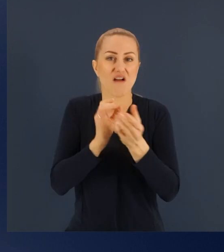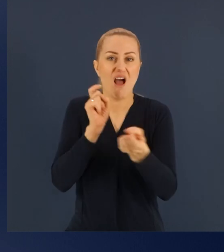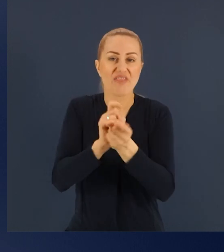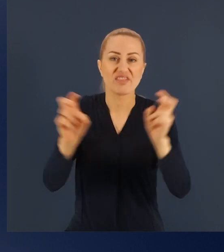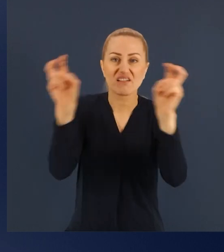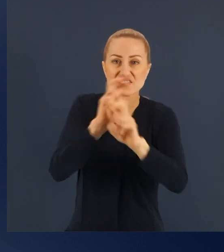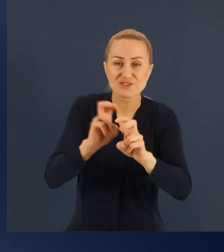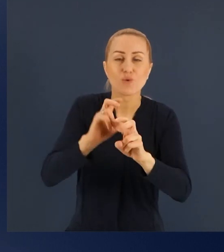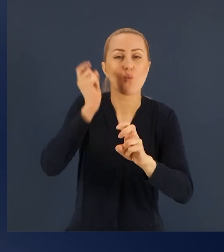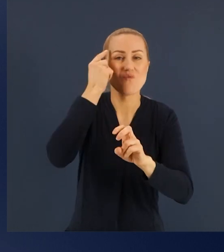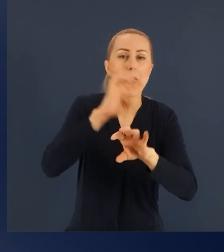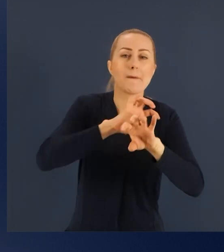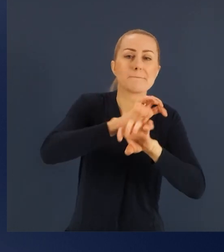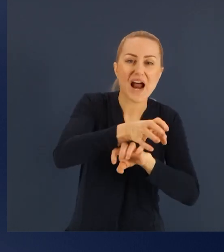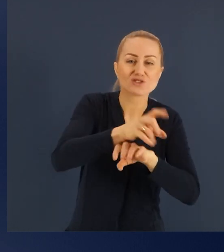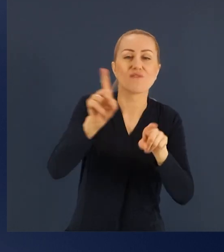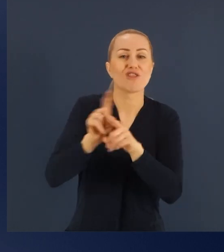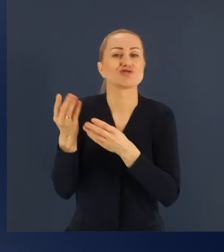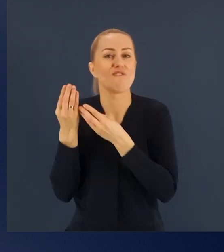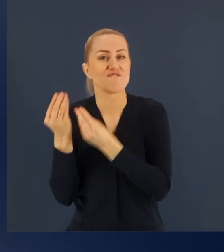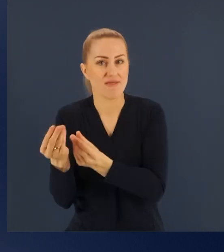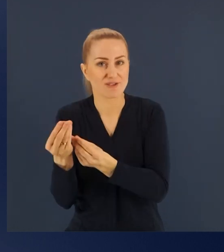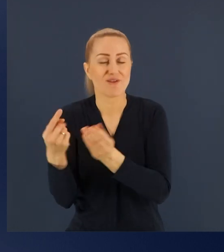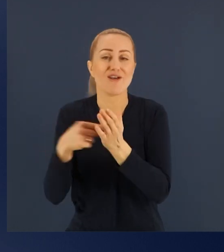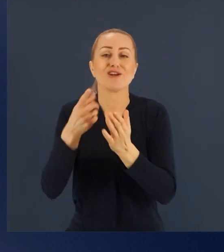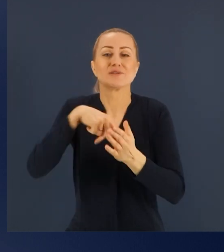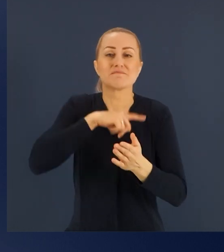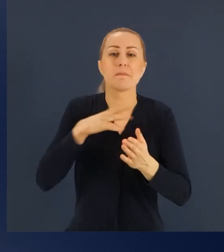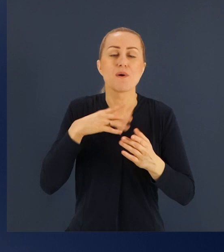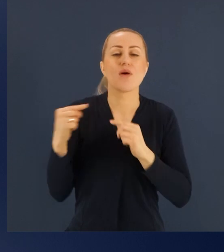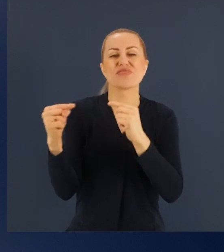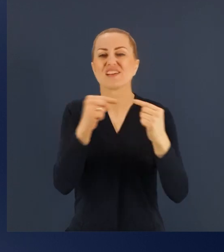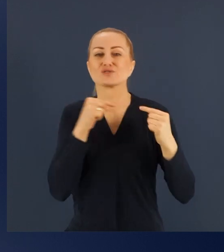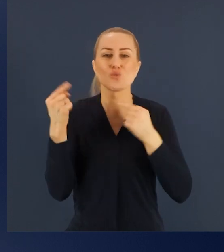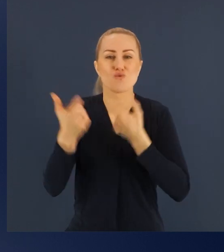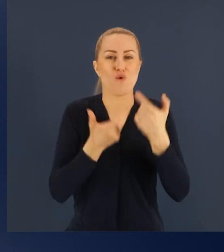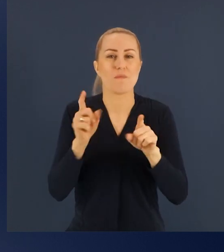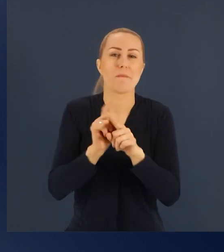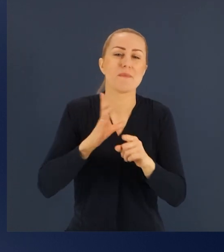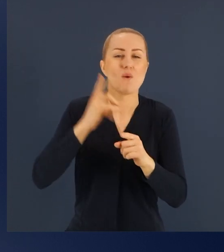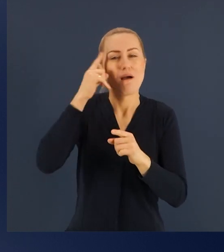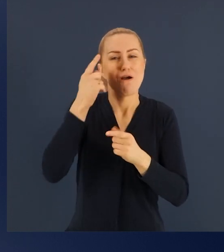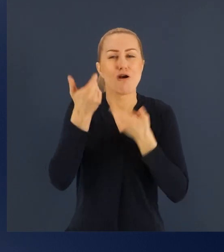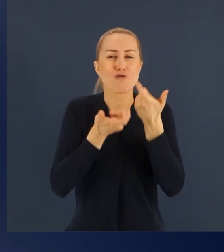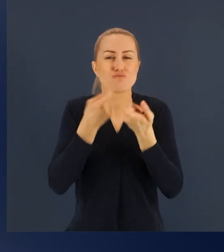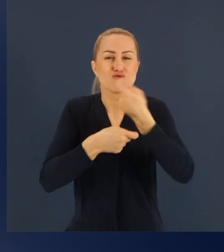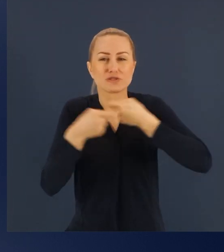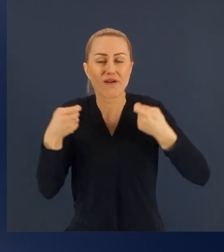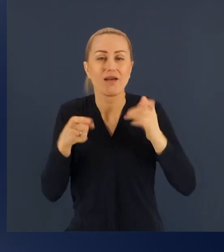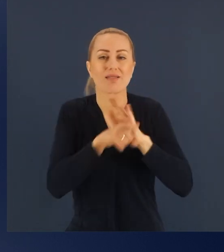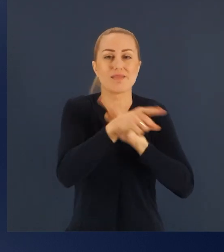Dyskutowaliśmy te rozwiązania, tworzyliśmy tutaj rozwiązania dla polskiego rolnictwa, dla producentów rolnych. Nie tak dawno